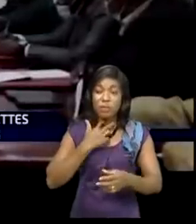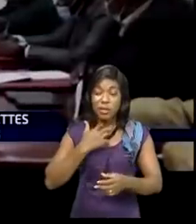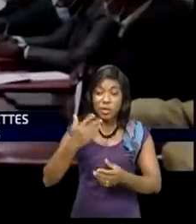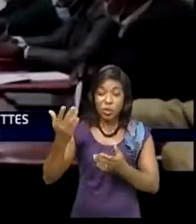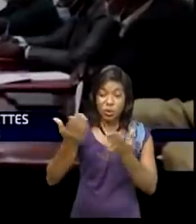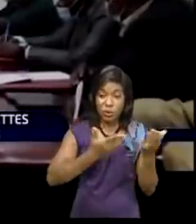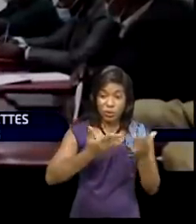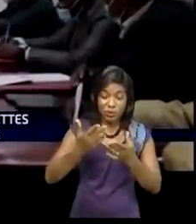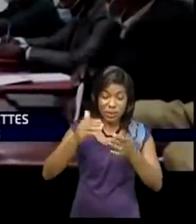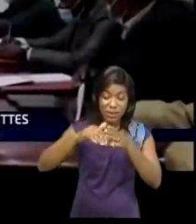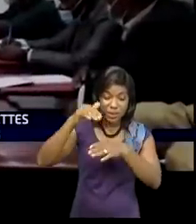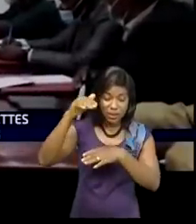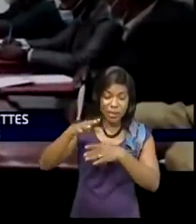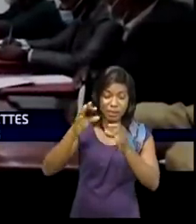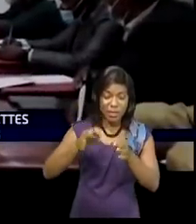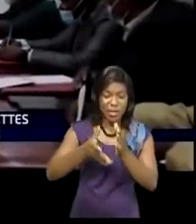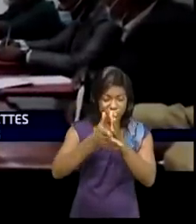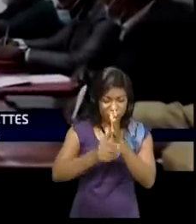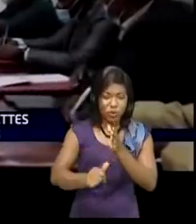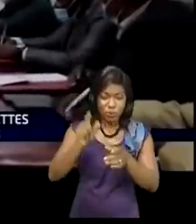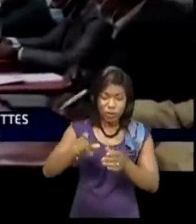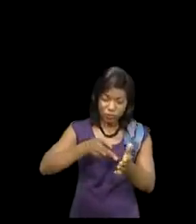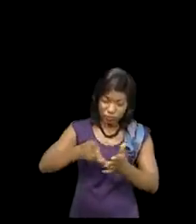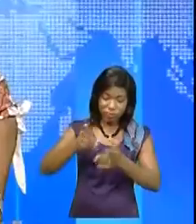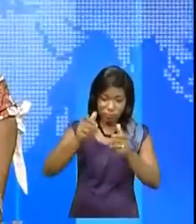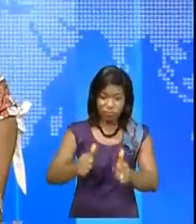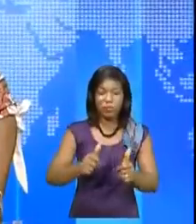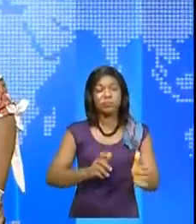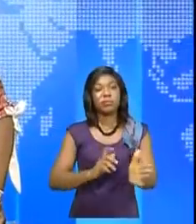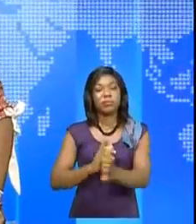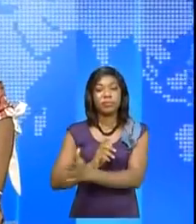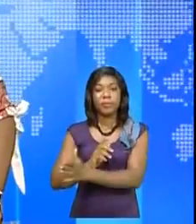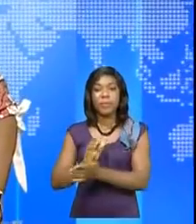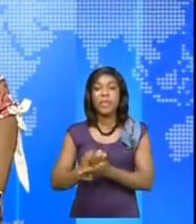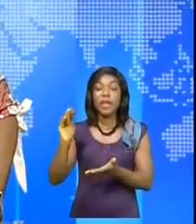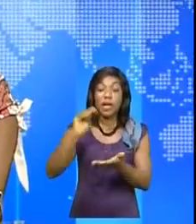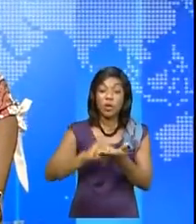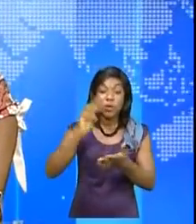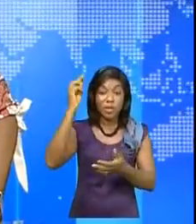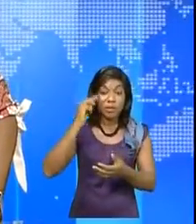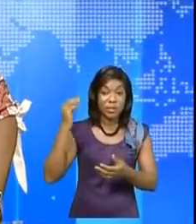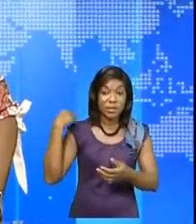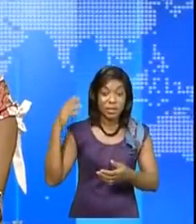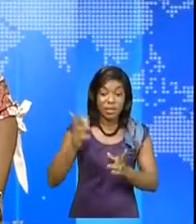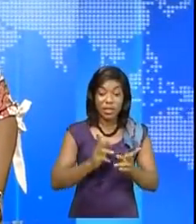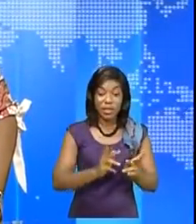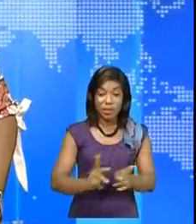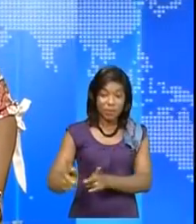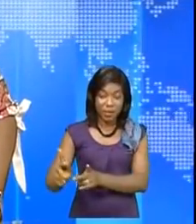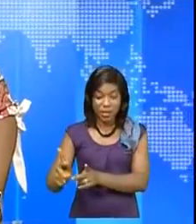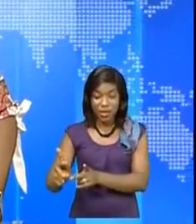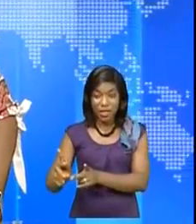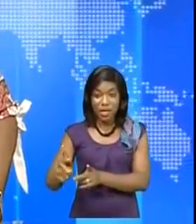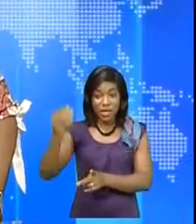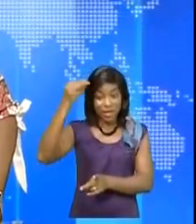il y aura d'investisseurs, meilleure sera leur condition sociale. De son côté, le ministre d'État du Plan, Christophe Mando Simba,